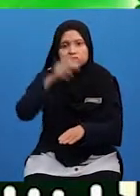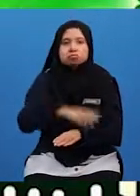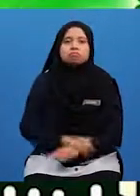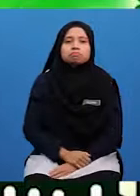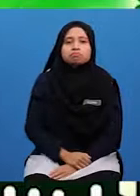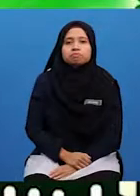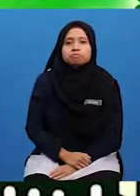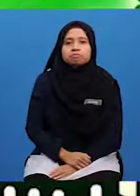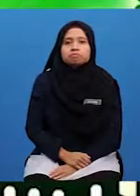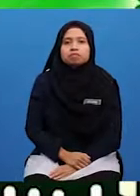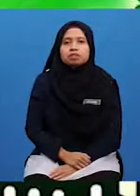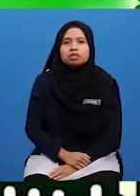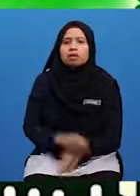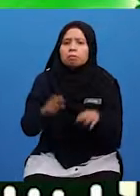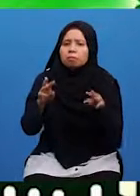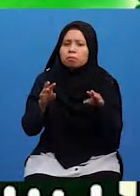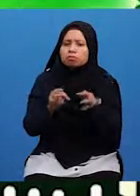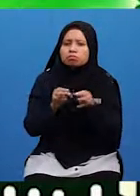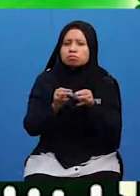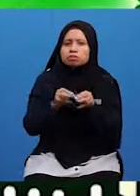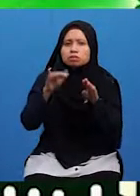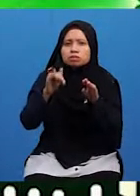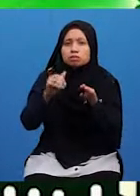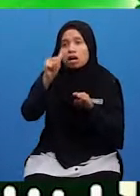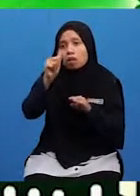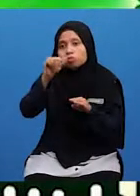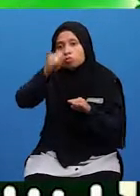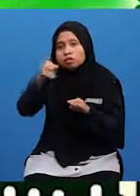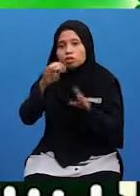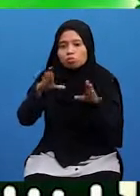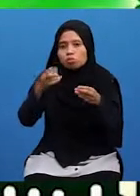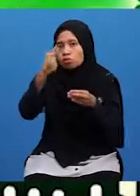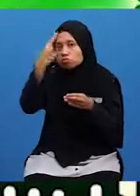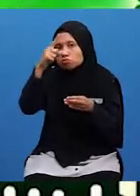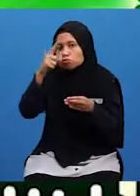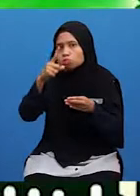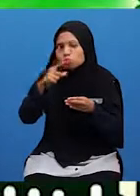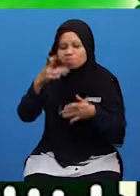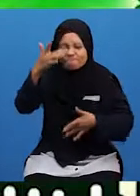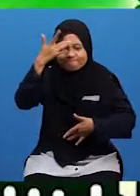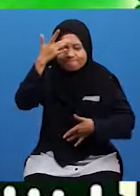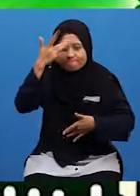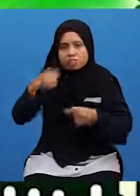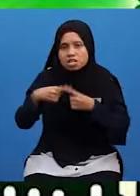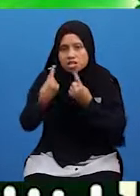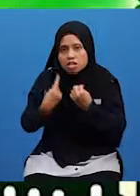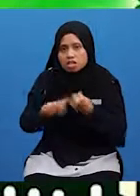Nabi Macam-macam yang Abu Jahal buat Untuk menyakiti Nabi